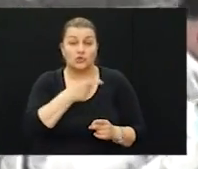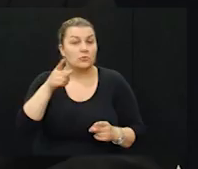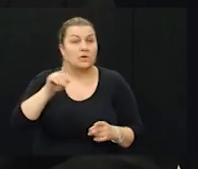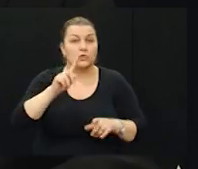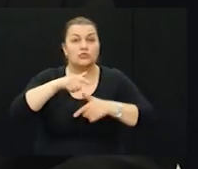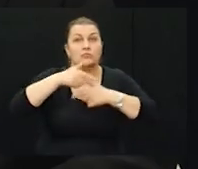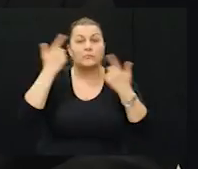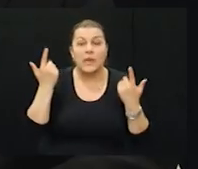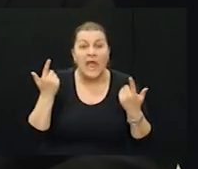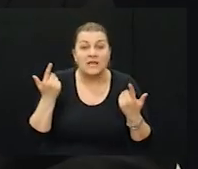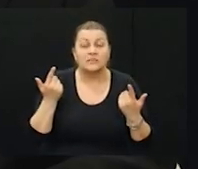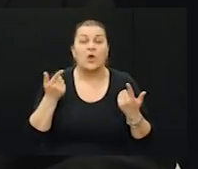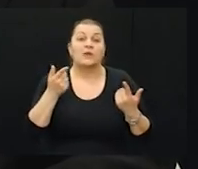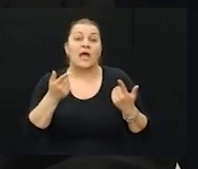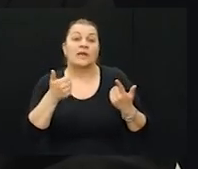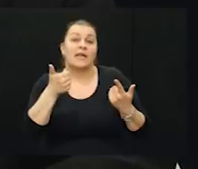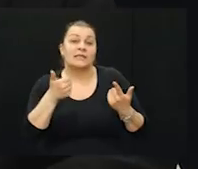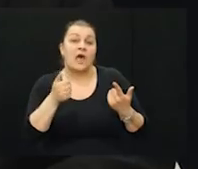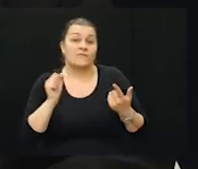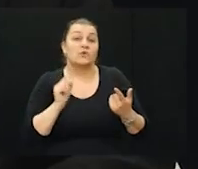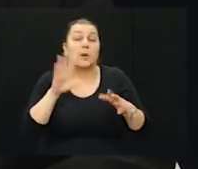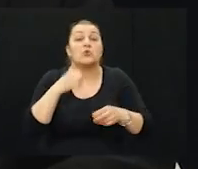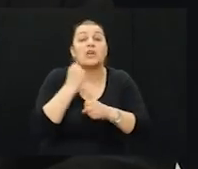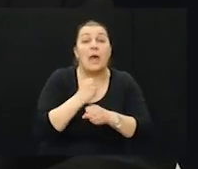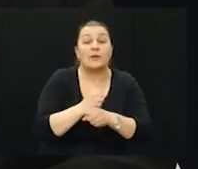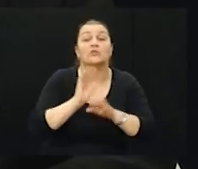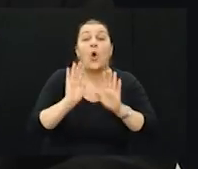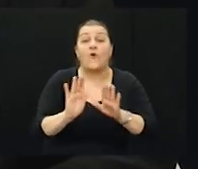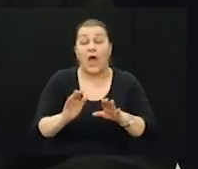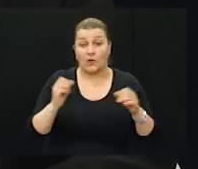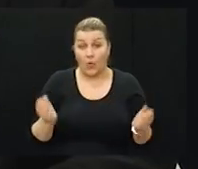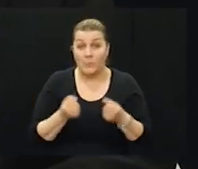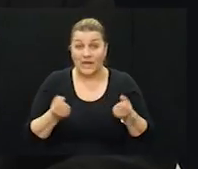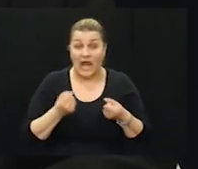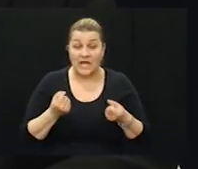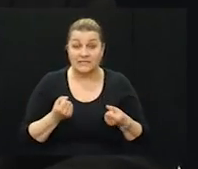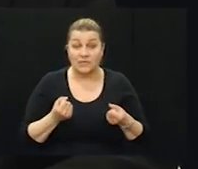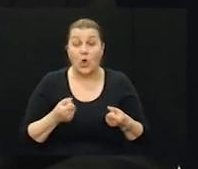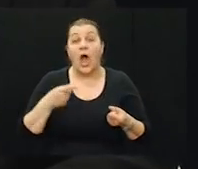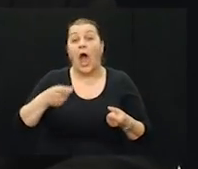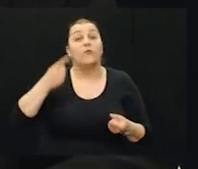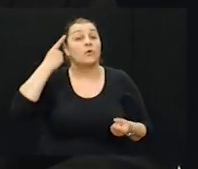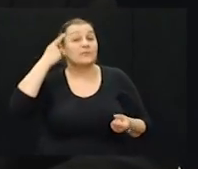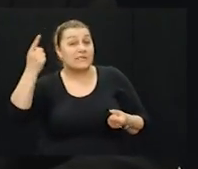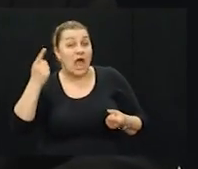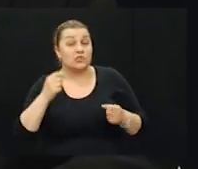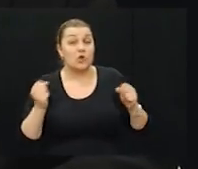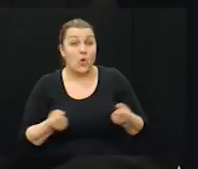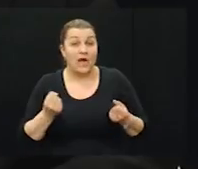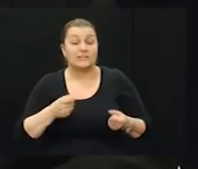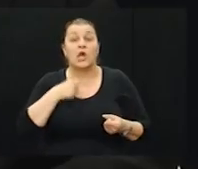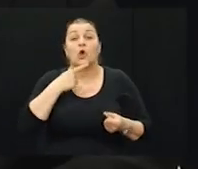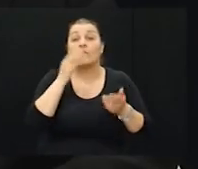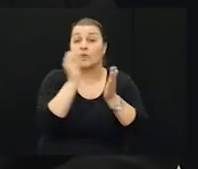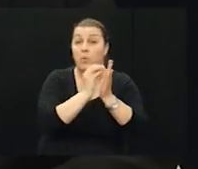takvom kratkom periodu osloboditi i izvesti ovu operaciju, a o samoj značaju akcije